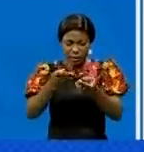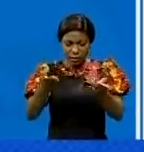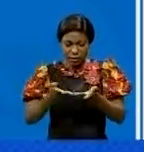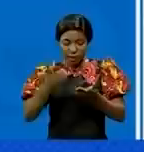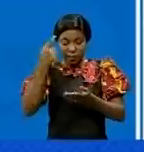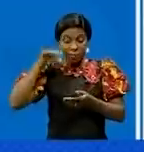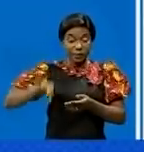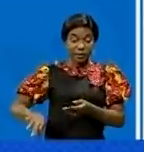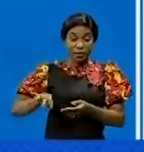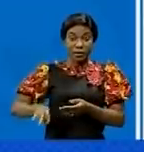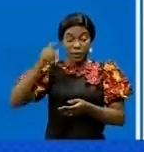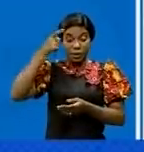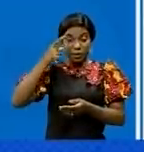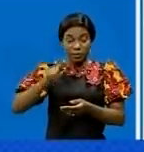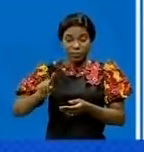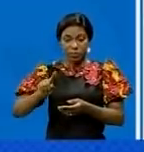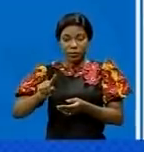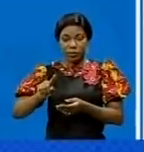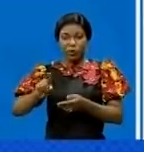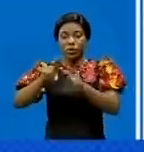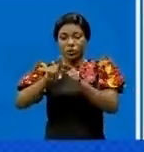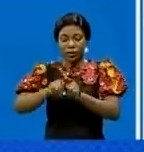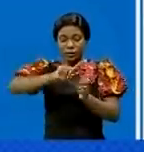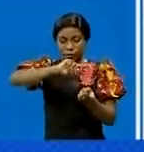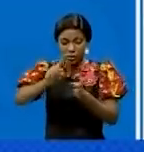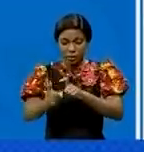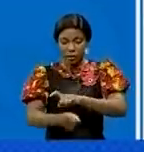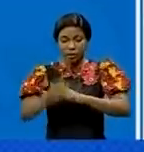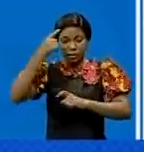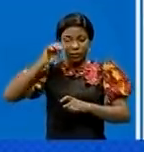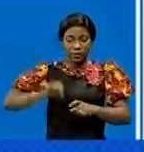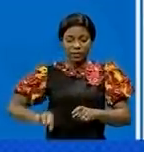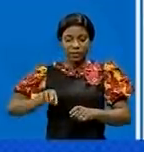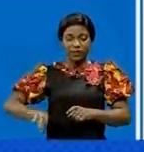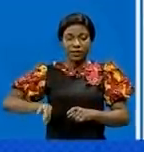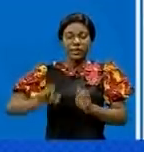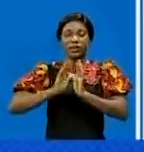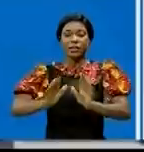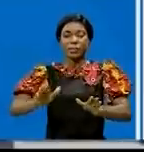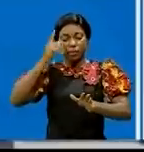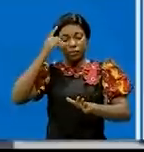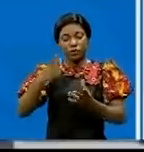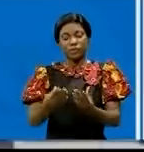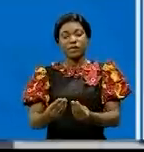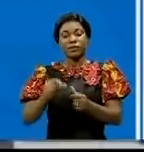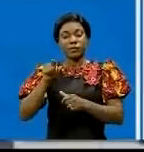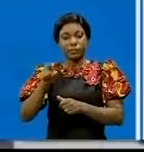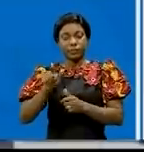avantages comparatifs indéniables et améliorer des avantages compétitifs conséquents en leur faveur.